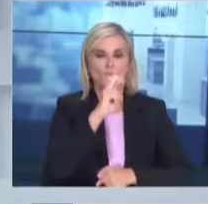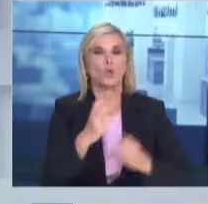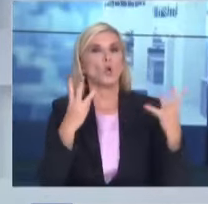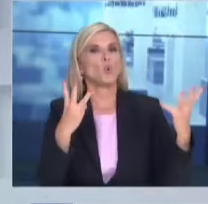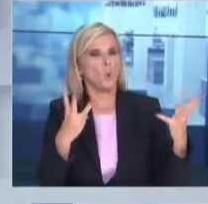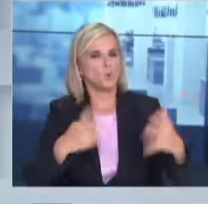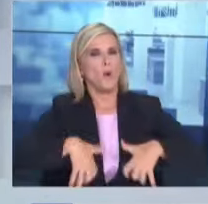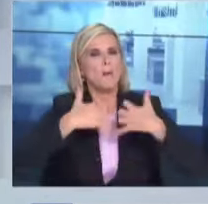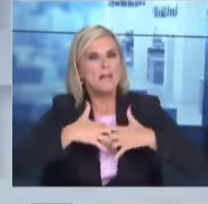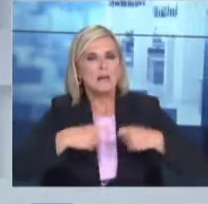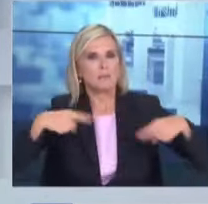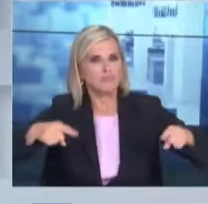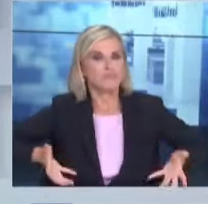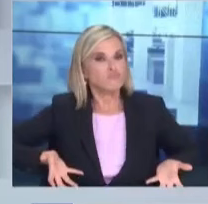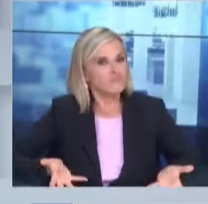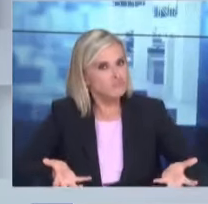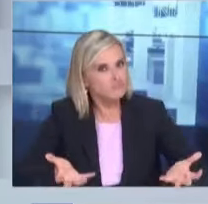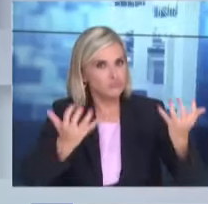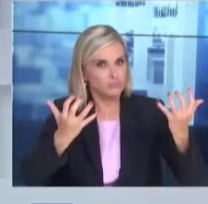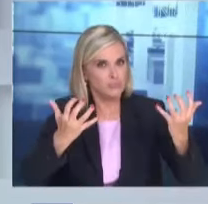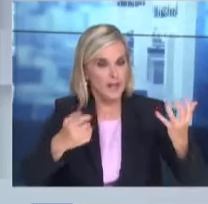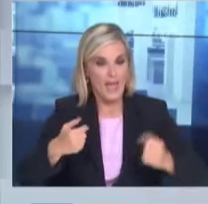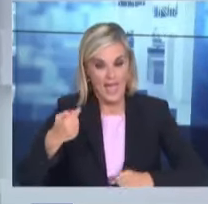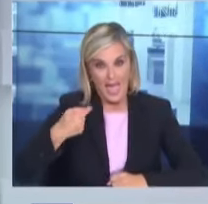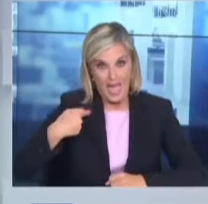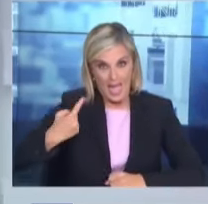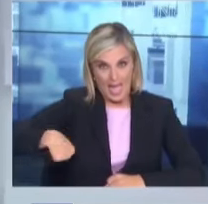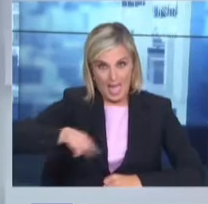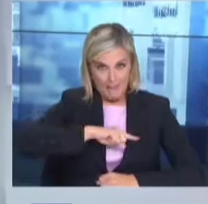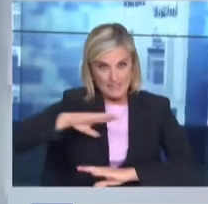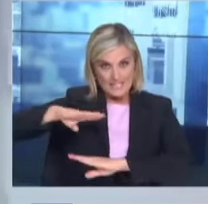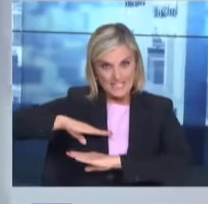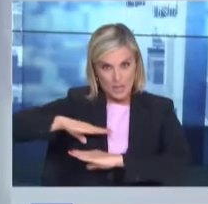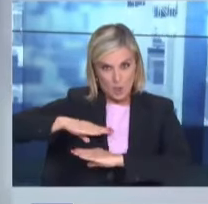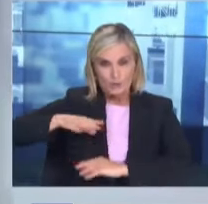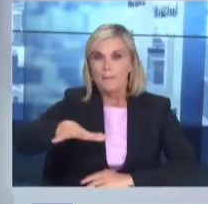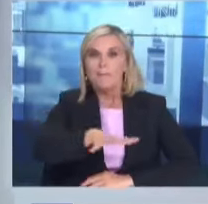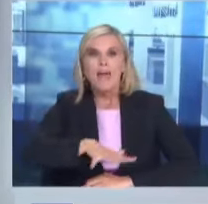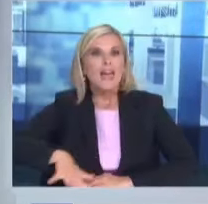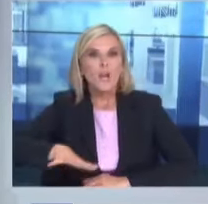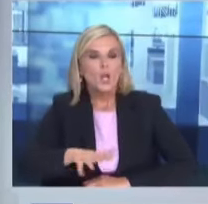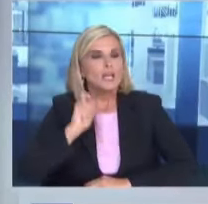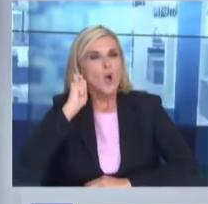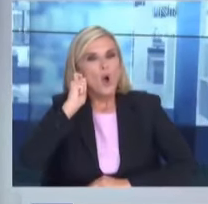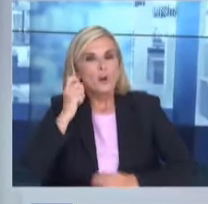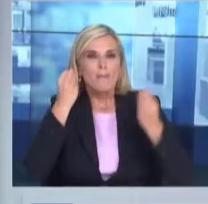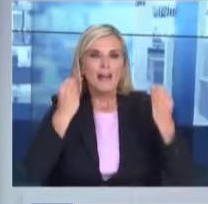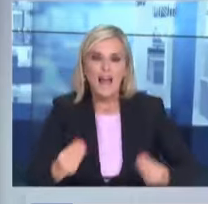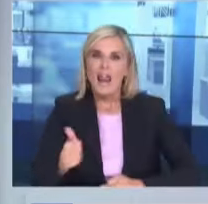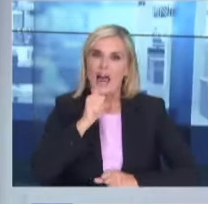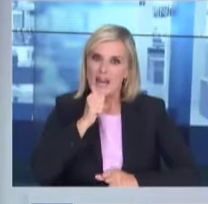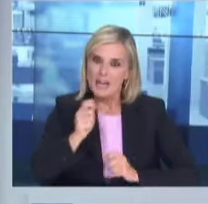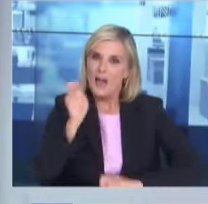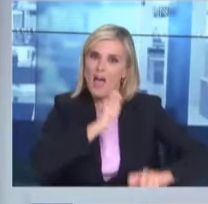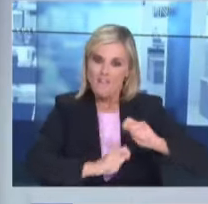κρίσεως και ήδη στην περιοχή έχει αναπτυχθεί από προχθές το βράδυ στην περιοχή των καλών νερών που έπεσε η γέφυρα ένα κλιμάκιο της Μόμκα με μια